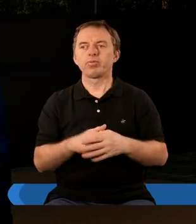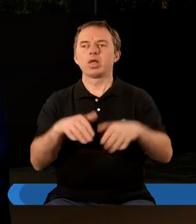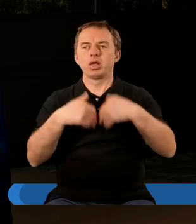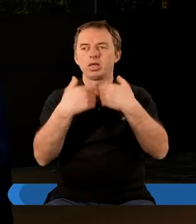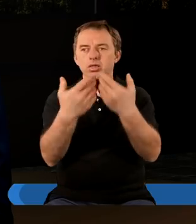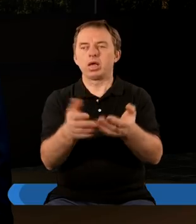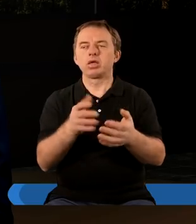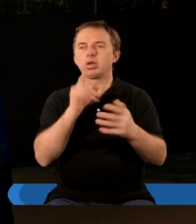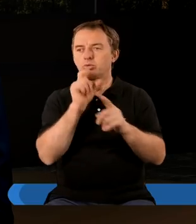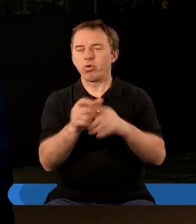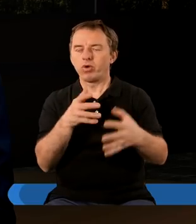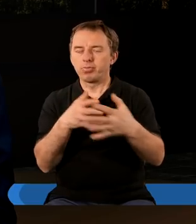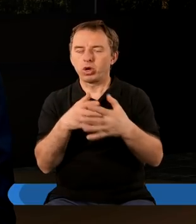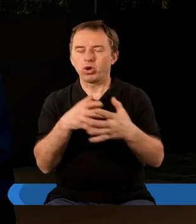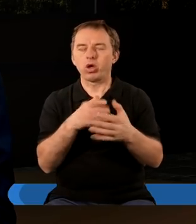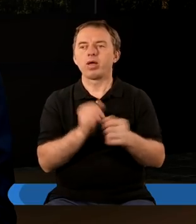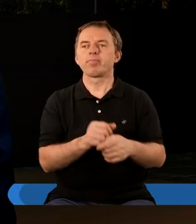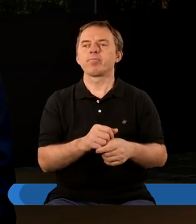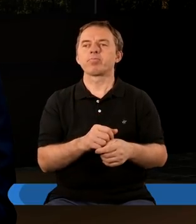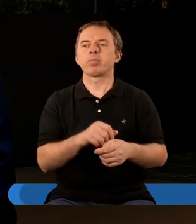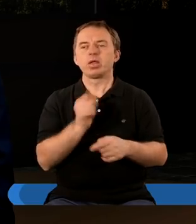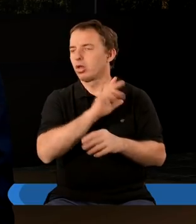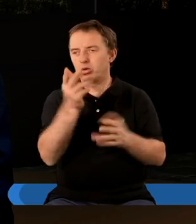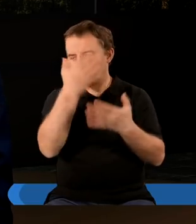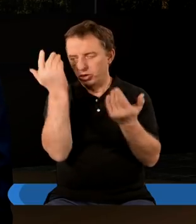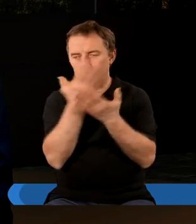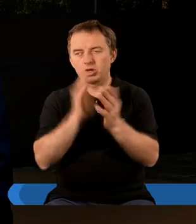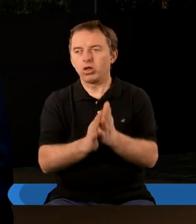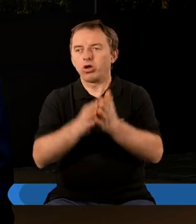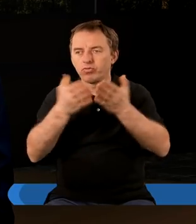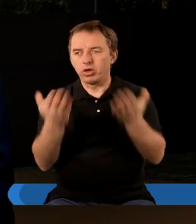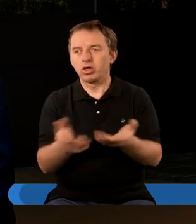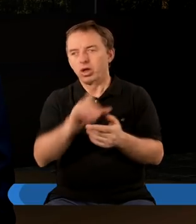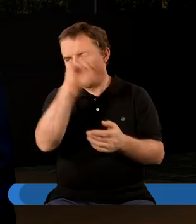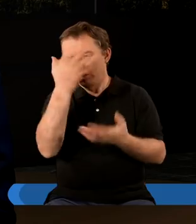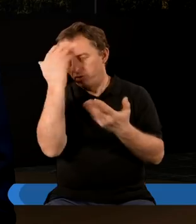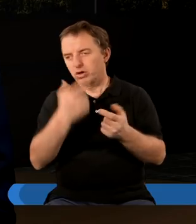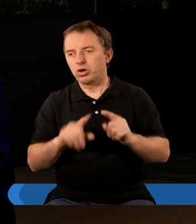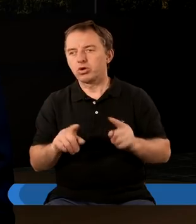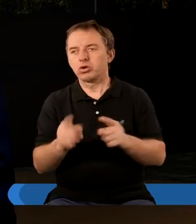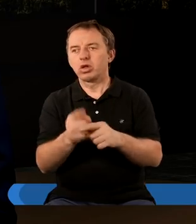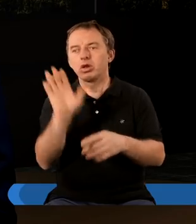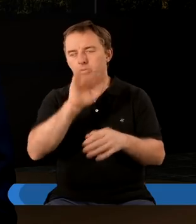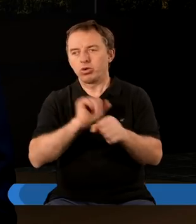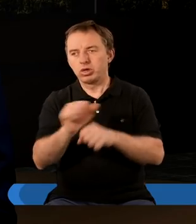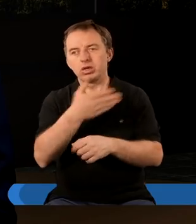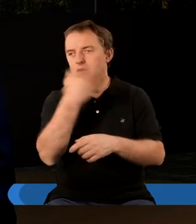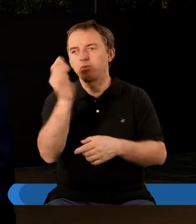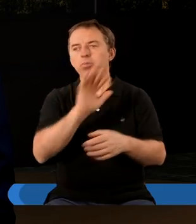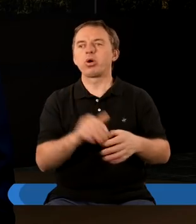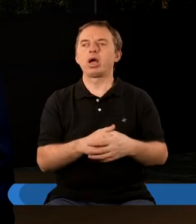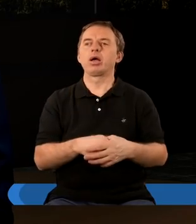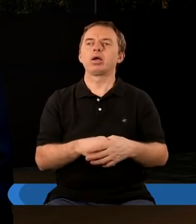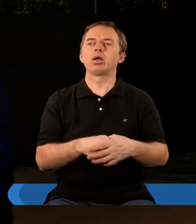i daje słowa prorokom. Kiedy nikt nie potrafi czytać, nikt nie może otworzyć. Znaczy, że lud nie wie, co się dzieje. Nie wie, czy Bóg jest przy nim, czy nie ma.